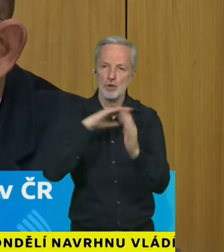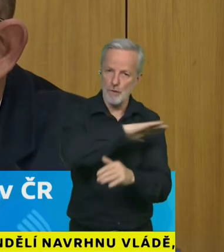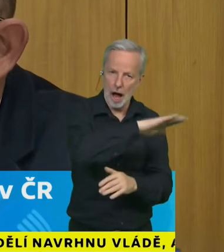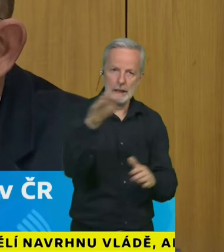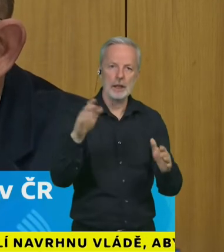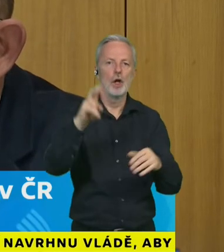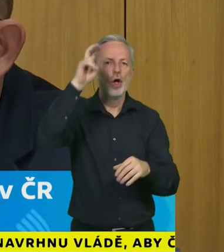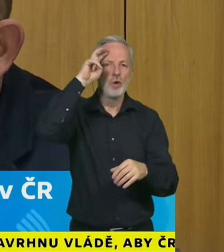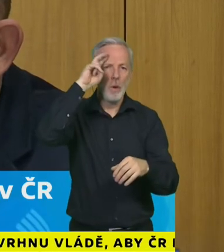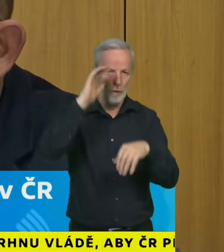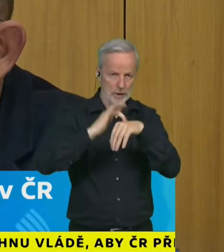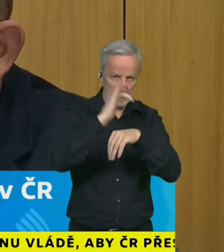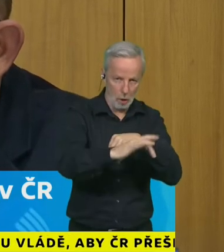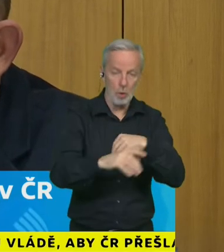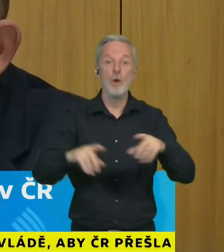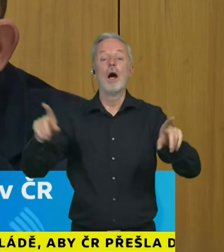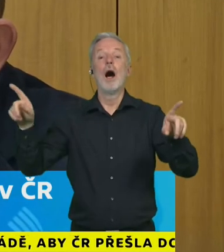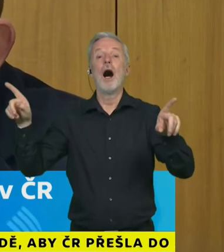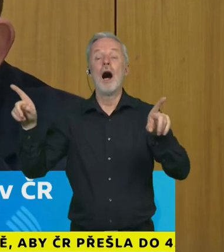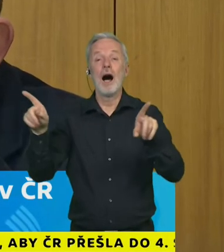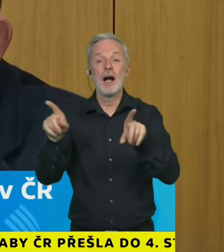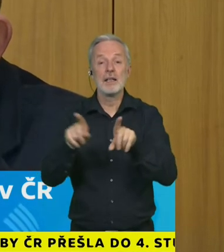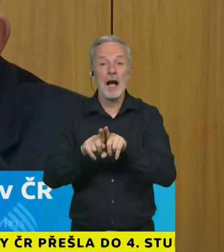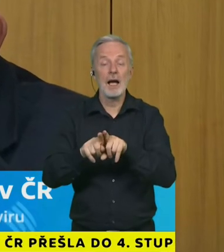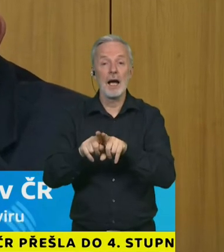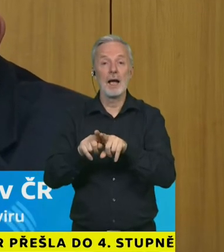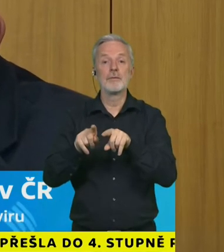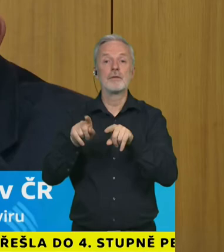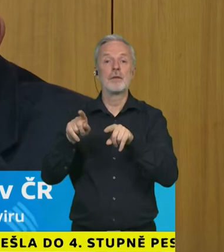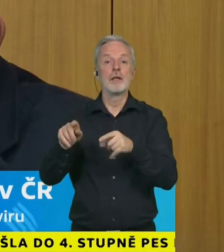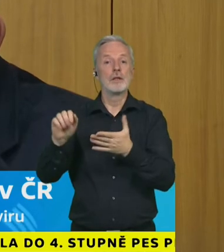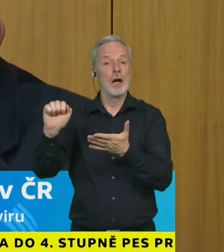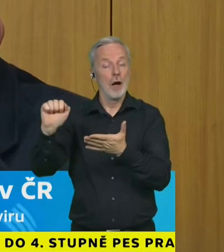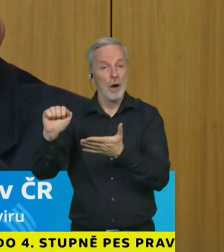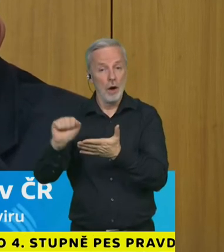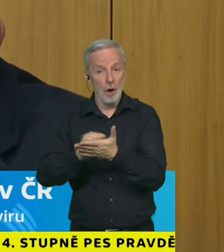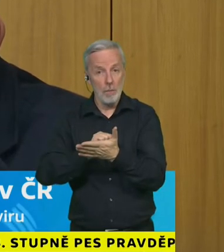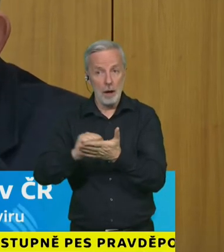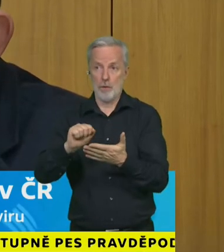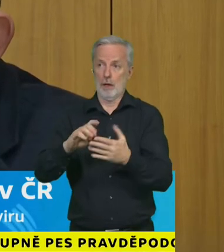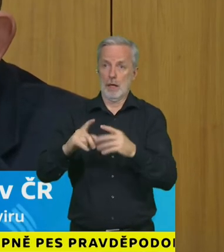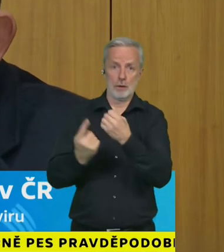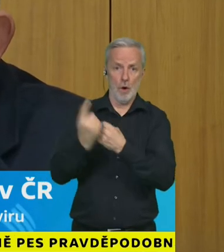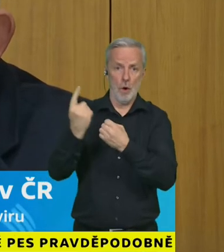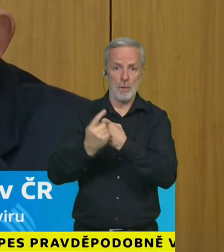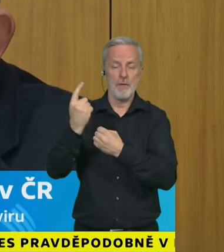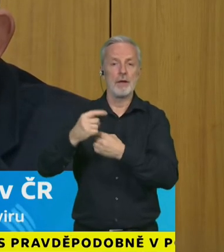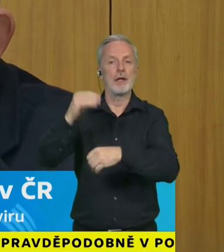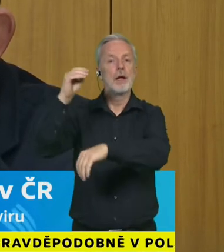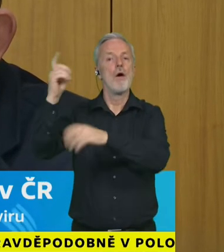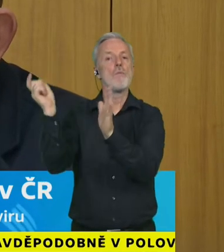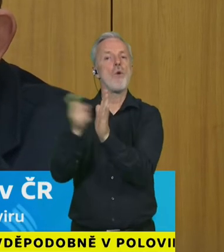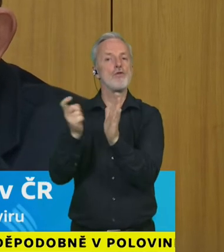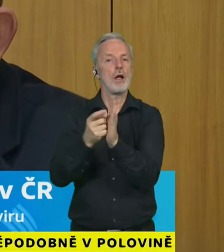jednak opětovné nebo opakované úkoly nebo výzvy poslanecké sněmovny